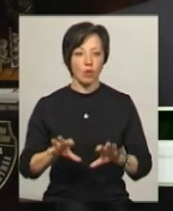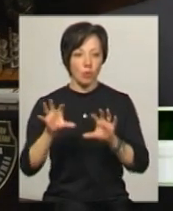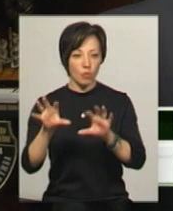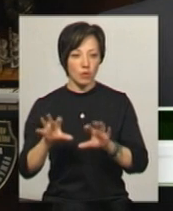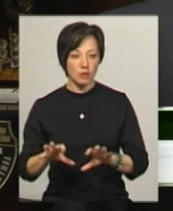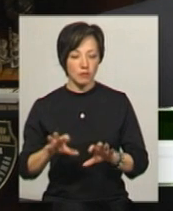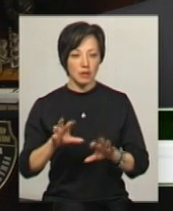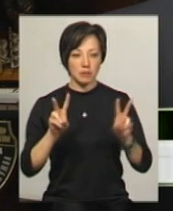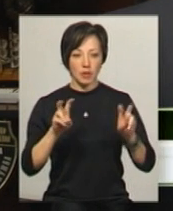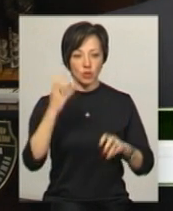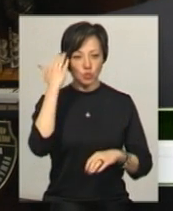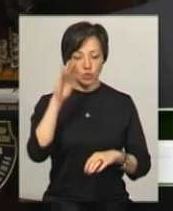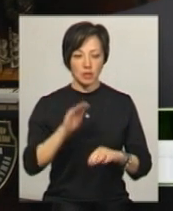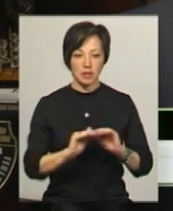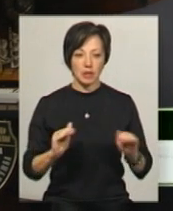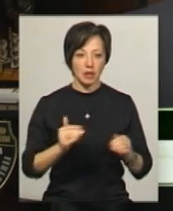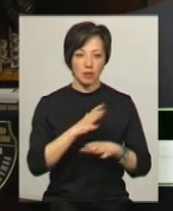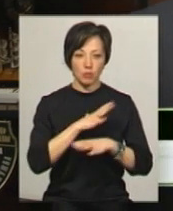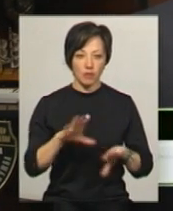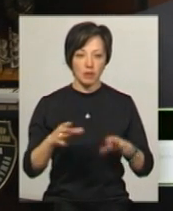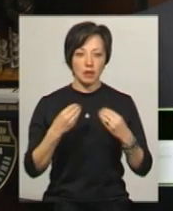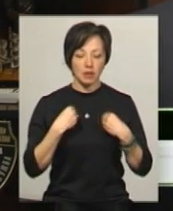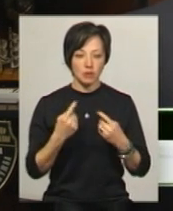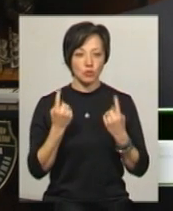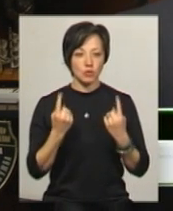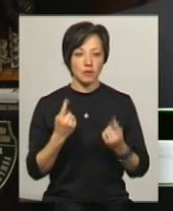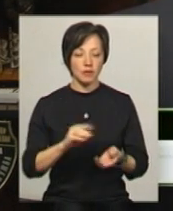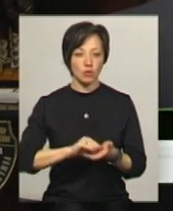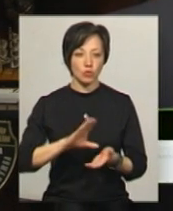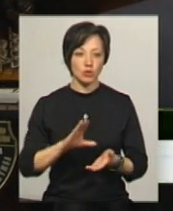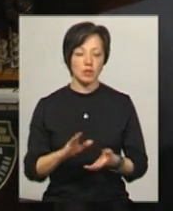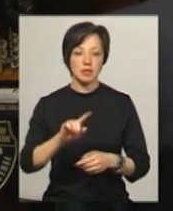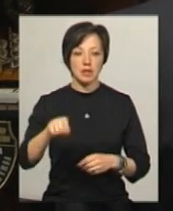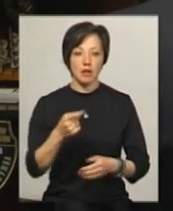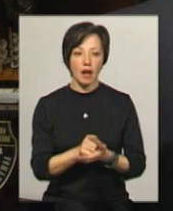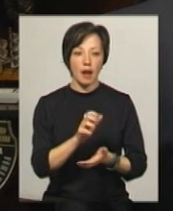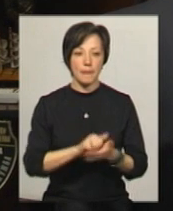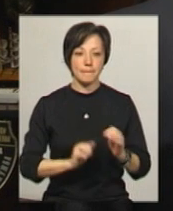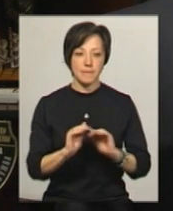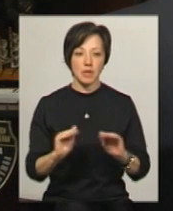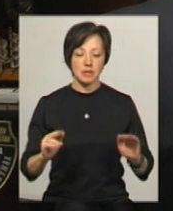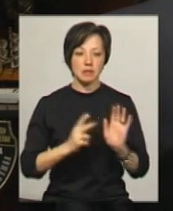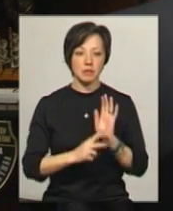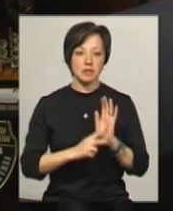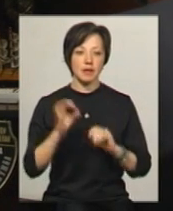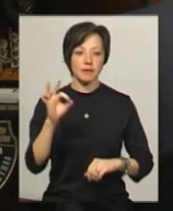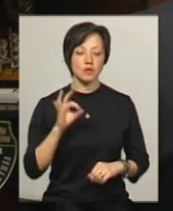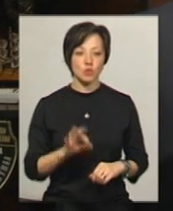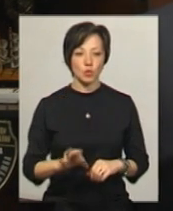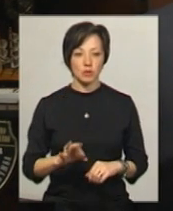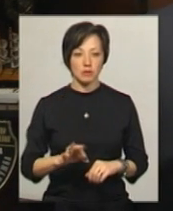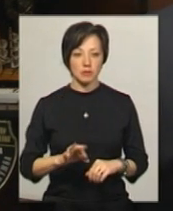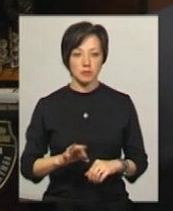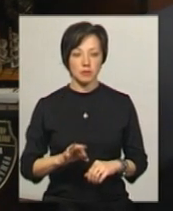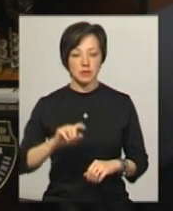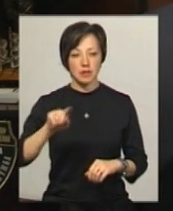буває Вони дійсно нам дали суттєві надходження по стягненню аліментів За минулий рік це понад 70% приріст